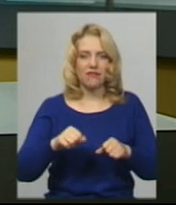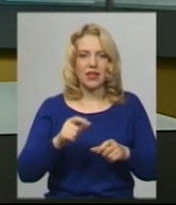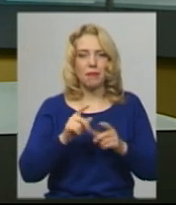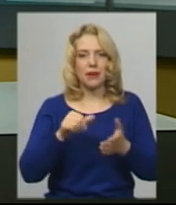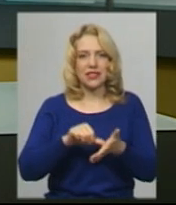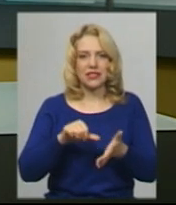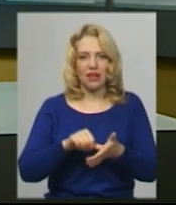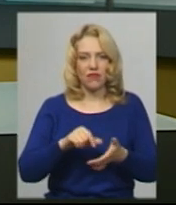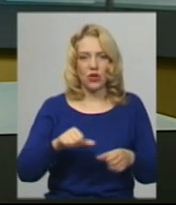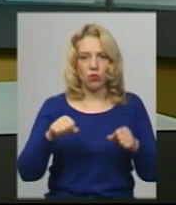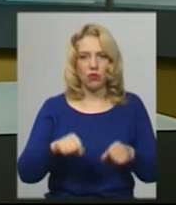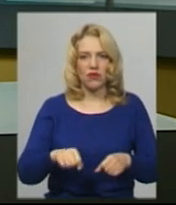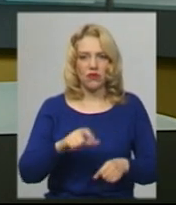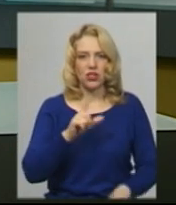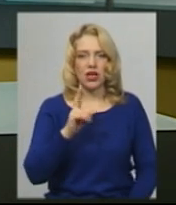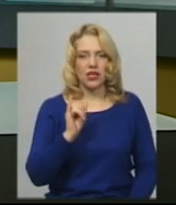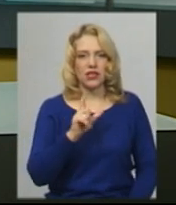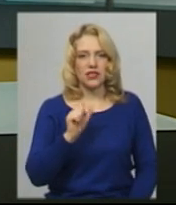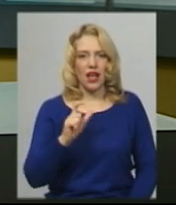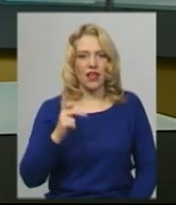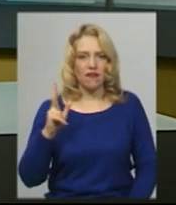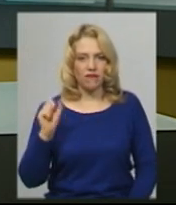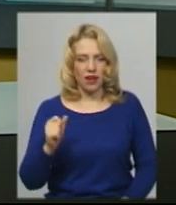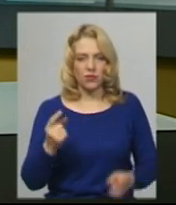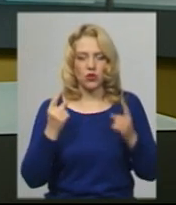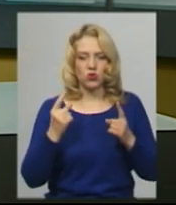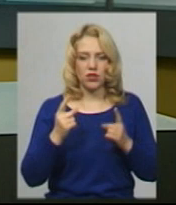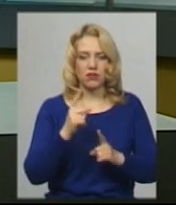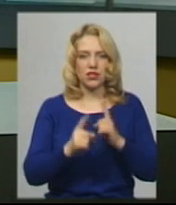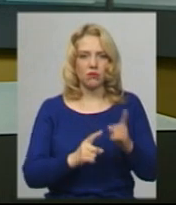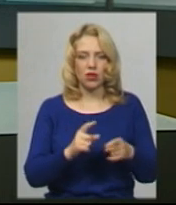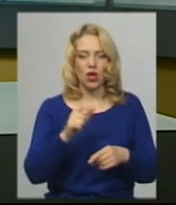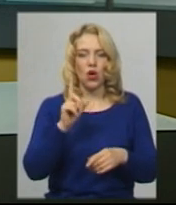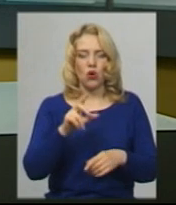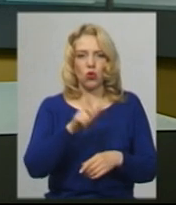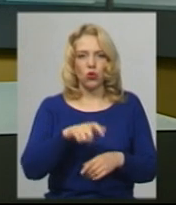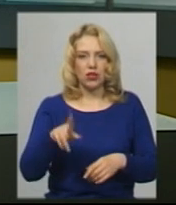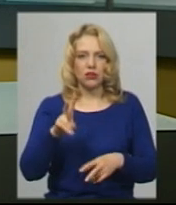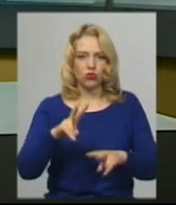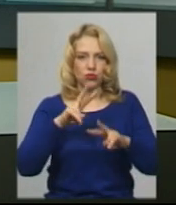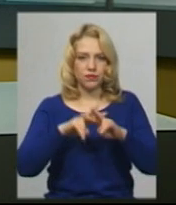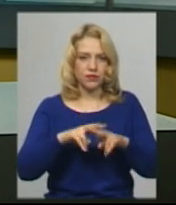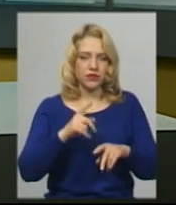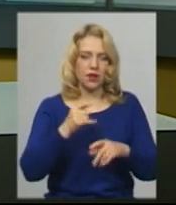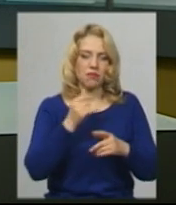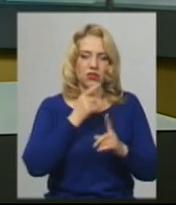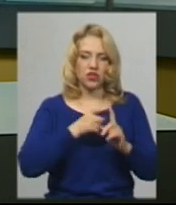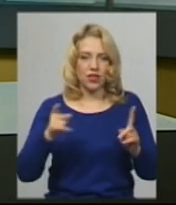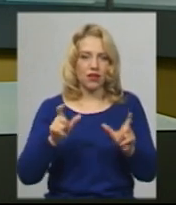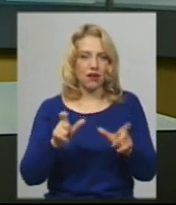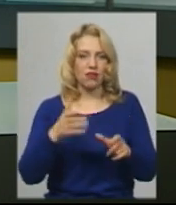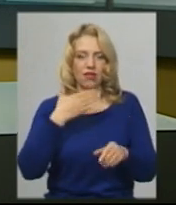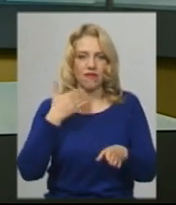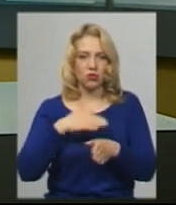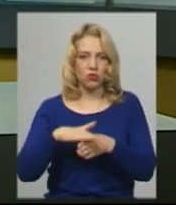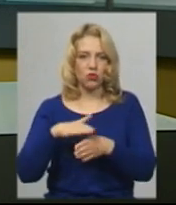області Оксана Кизаєва. Додає, інших суттєвих змін у житті мешканців колонії під час карантину не відбулося. Під час